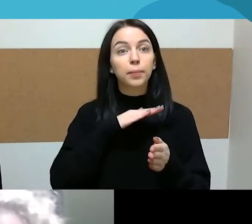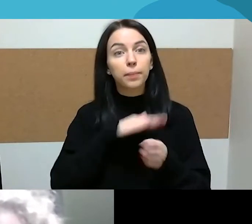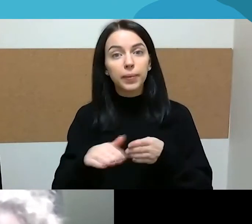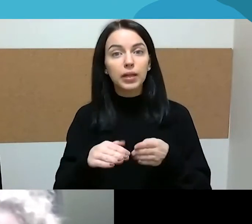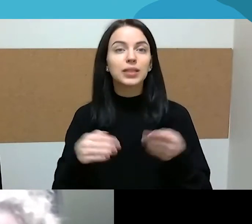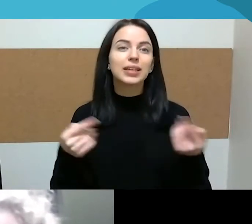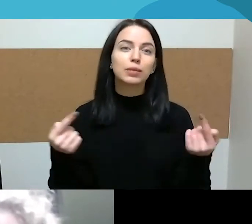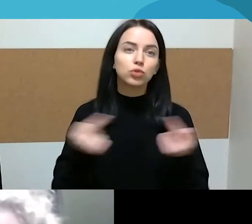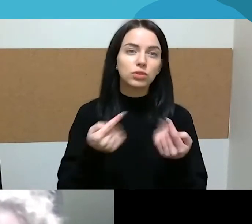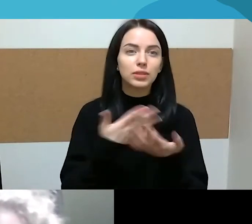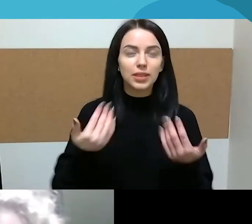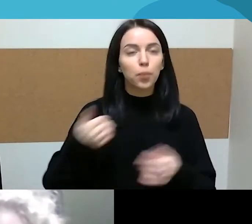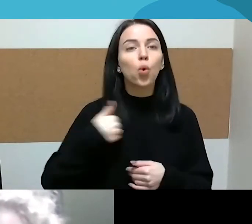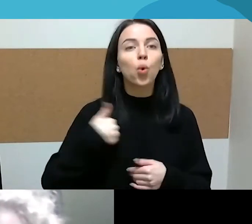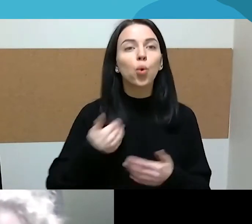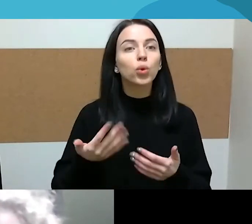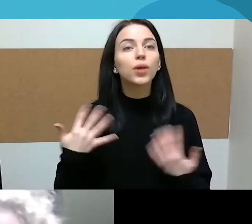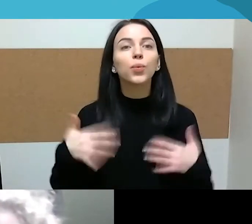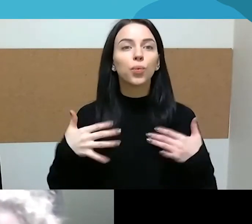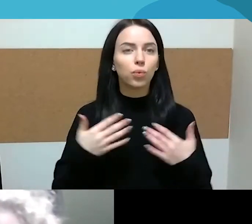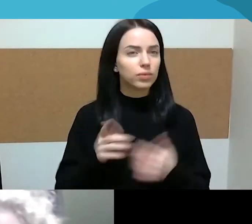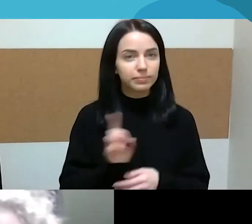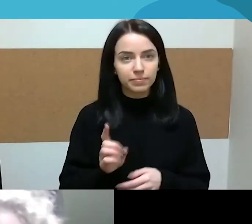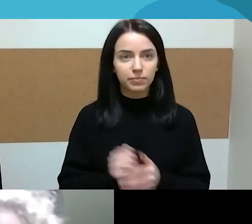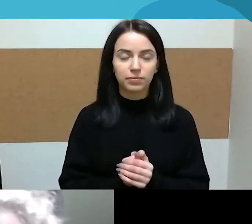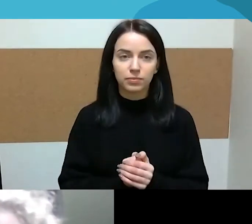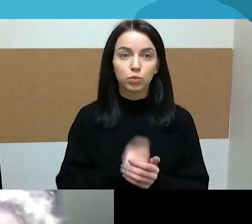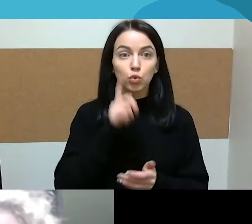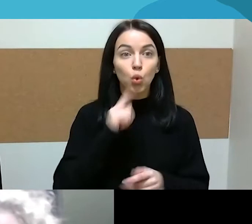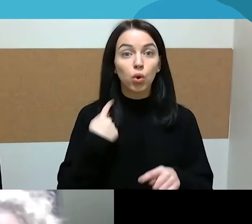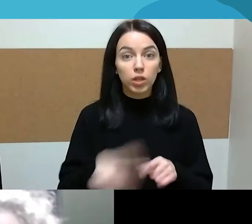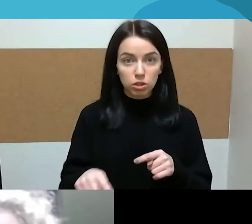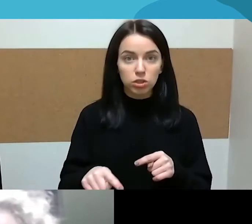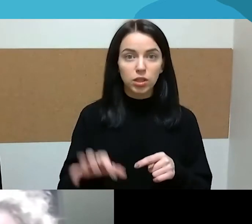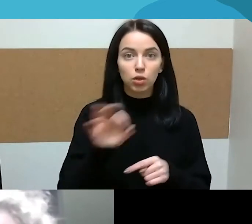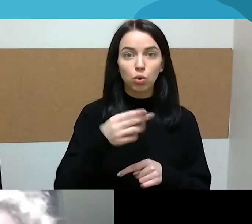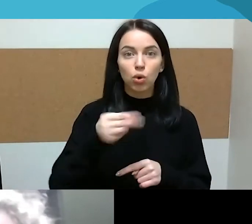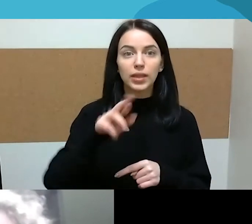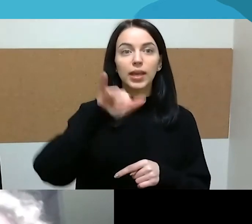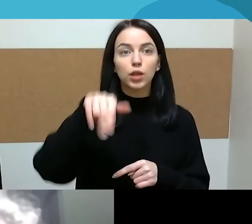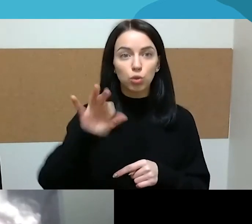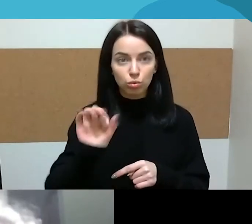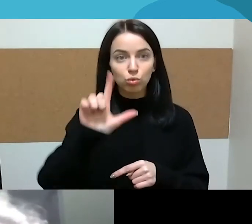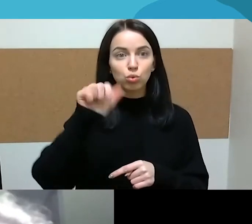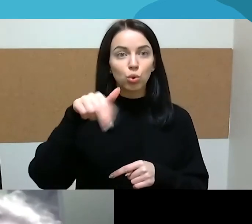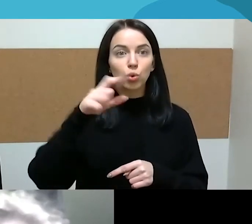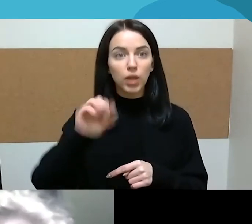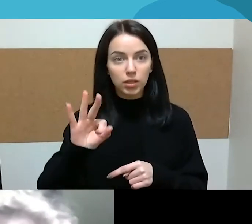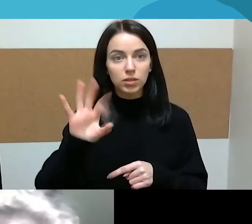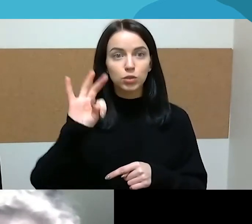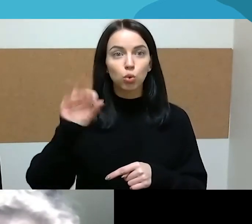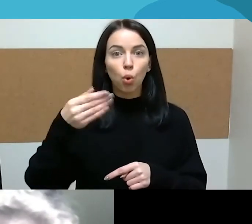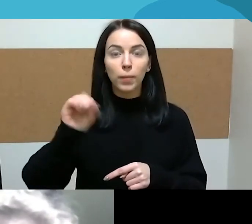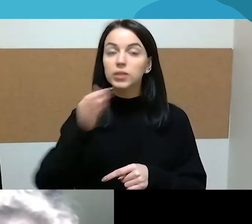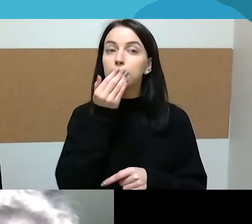didelį norą skatintų. Aš noriu kreiptis iš karto ir neriliudą tomą ir klausti apie